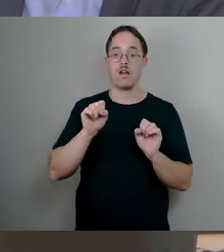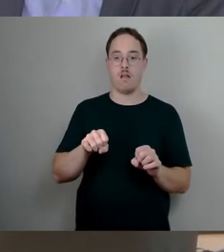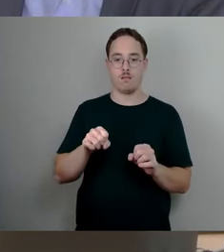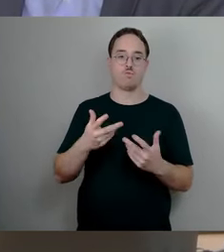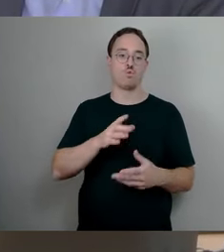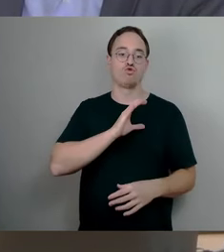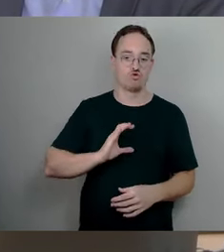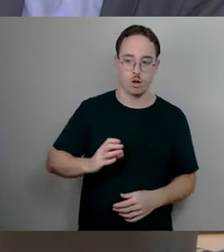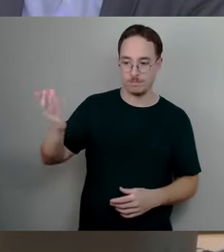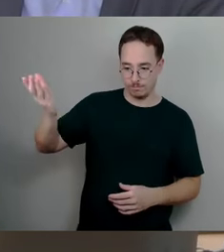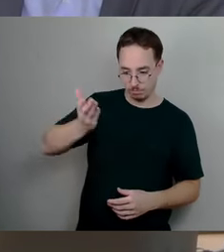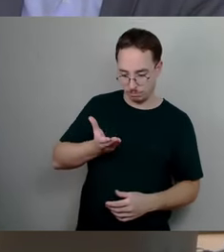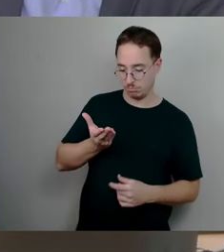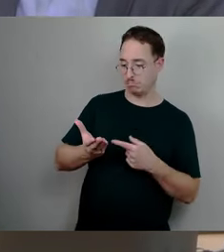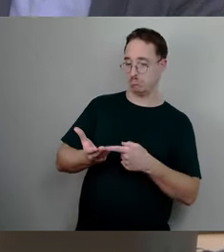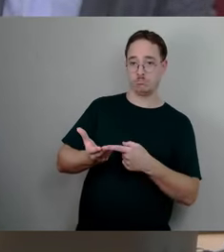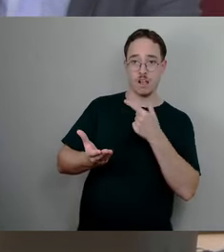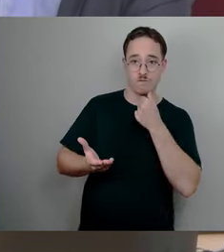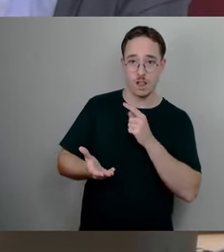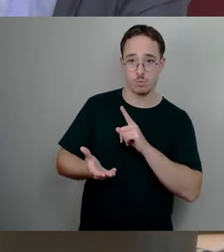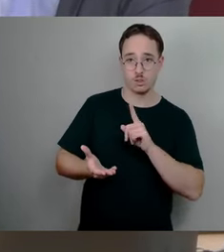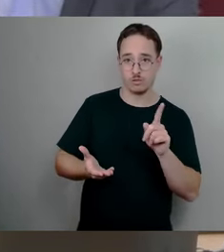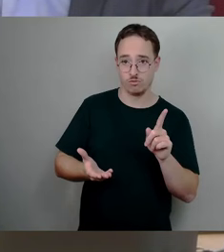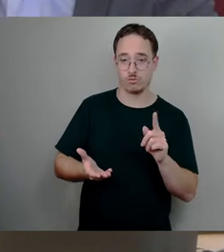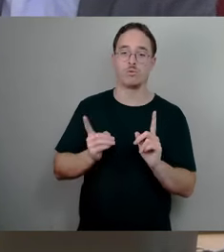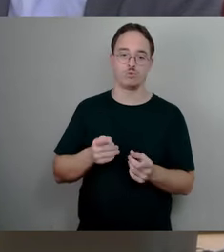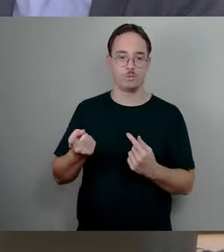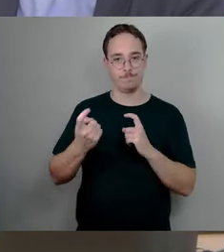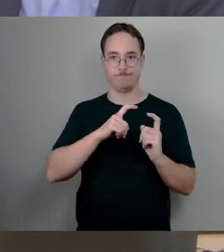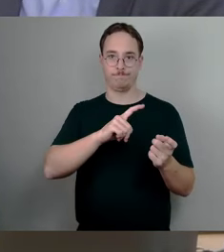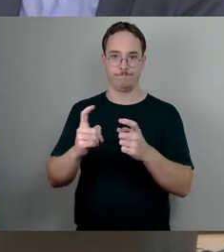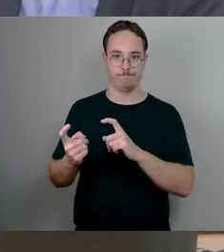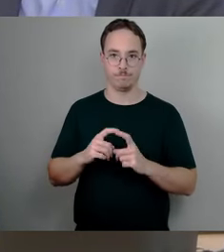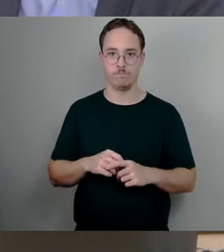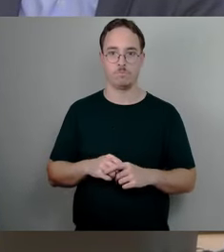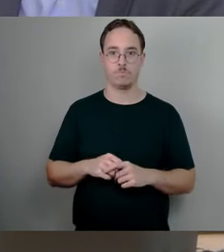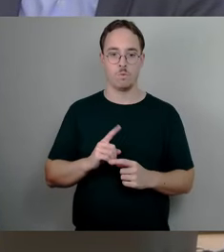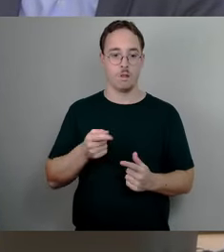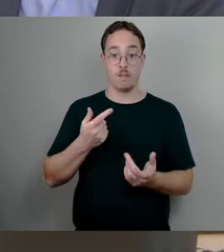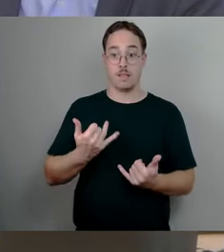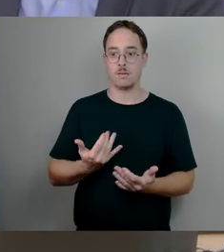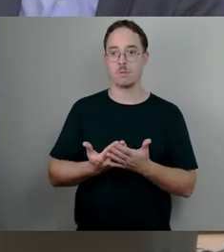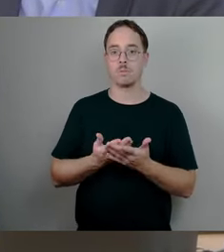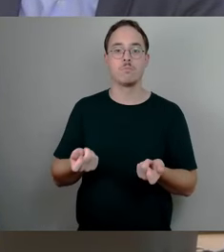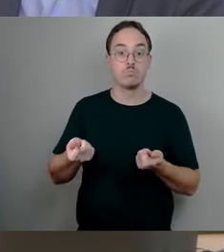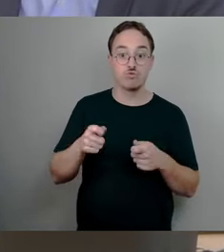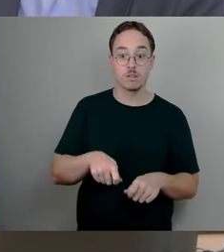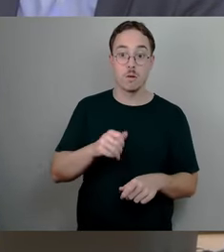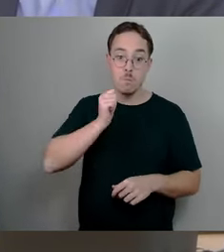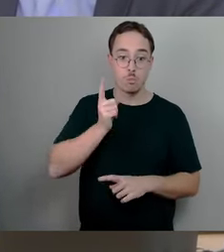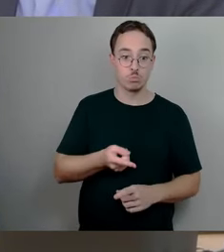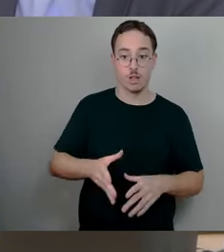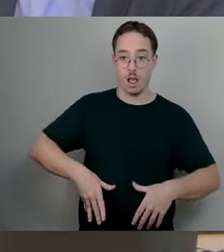wir haben dann, jetzt auch nicht morgen damit einzufangen, sondern innerhalb von fünf Jahren ist da ein